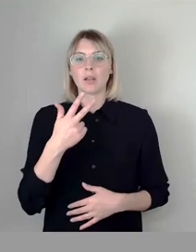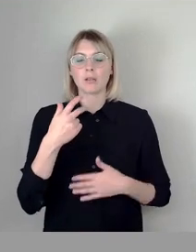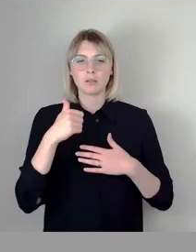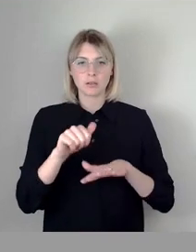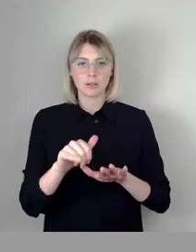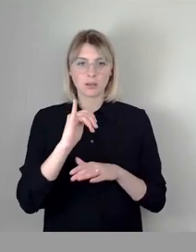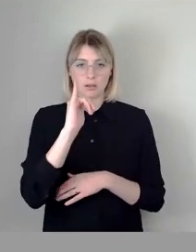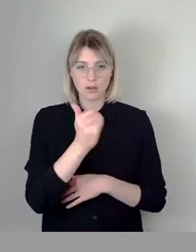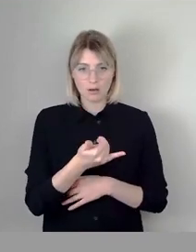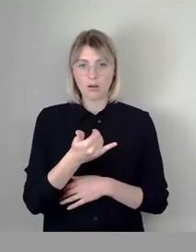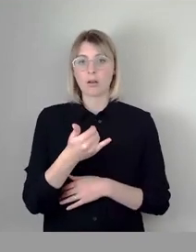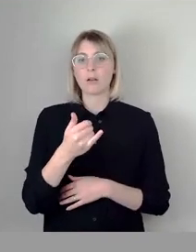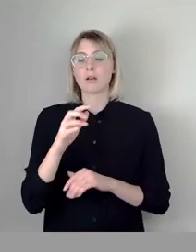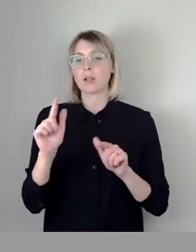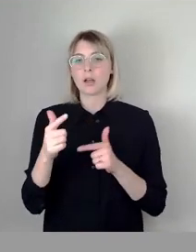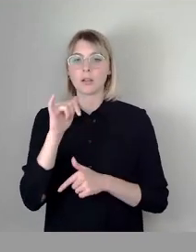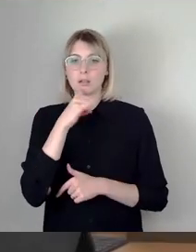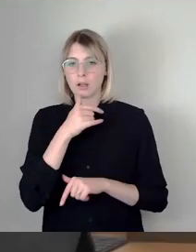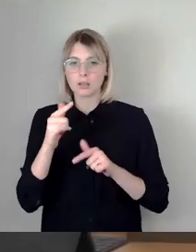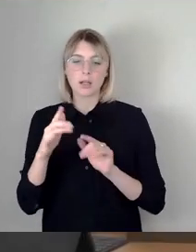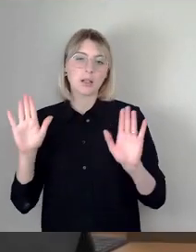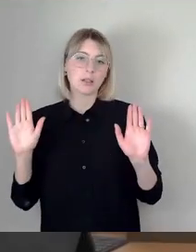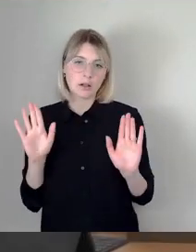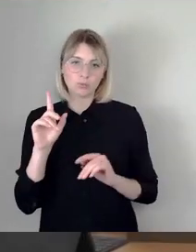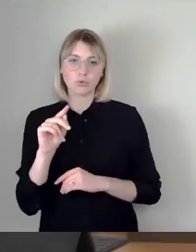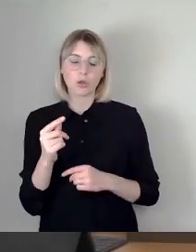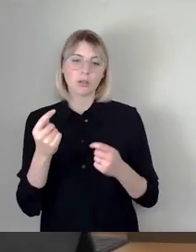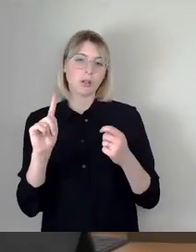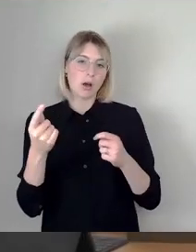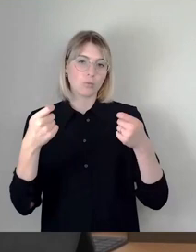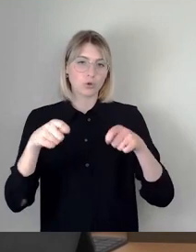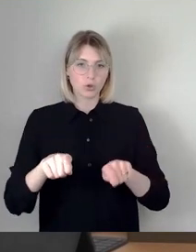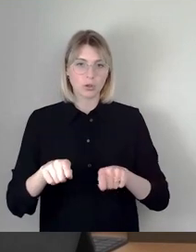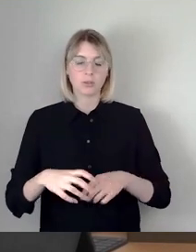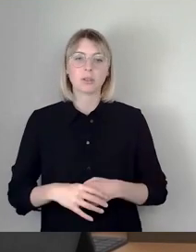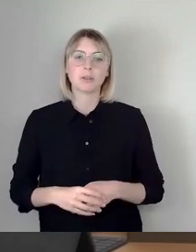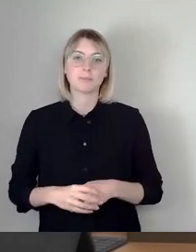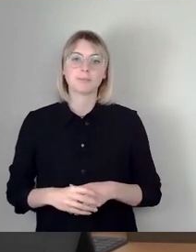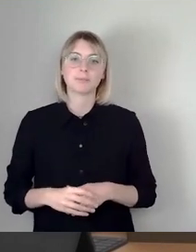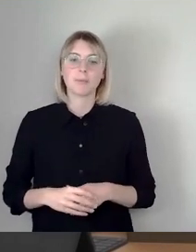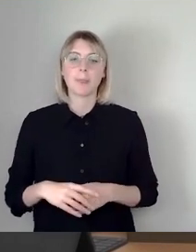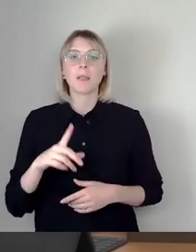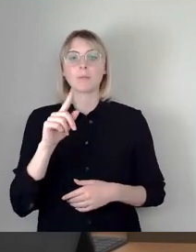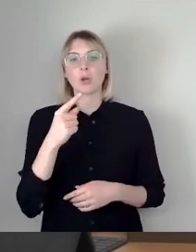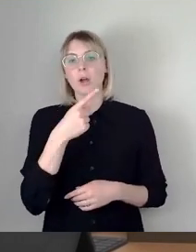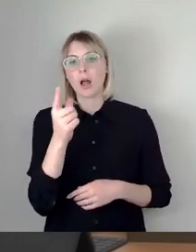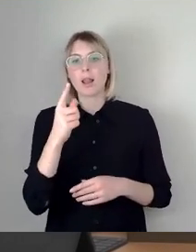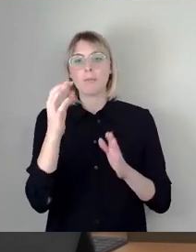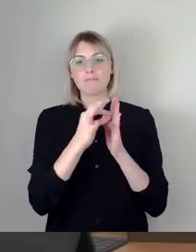63 Ja-Stimmen, keine Nein, keine Enthaltungen, damit ebenso beschlossen. Und wir hätten die Punkte ohne Debatte